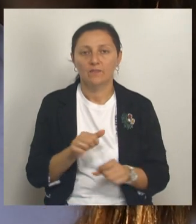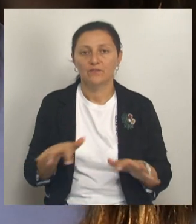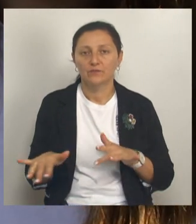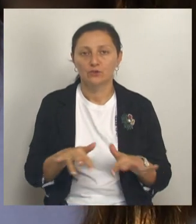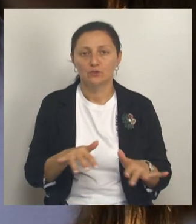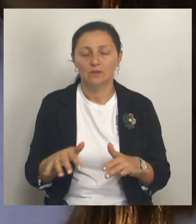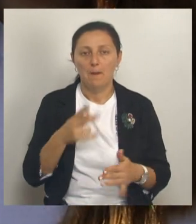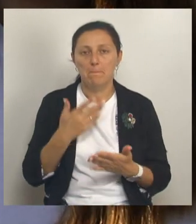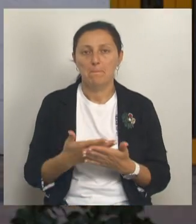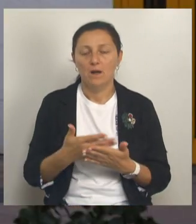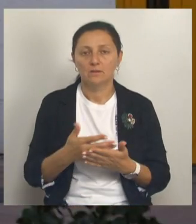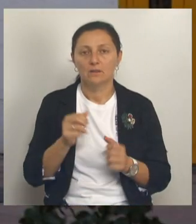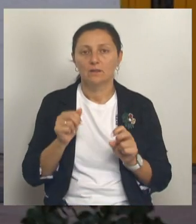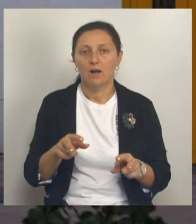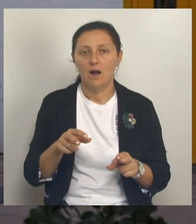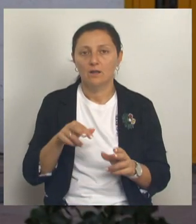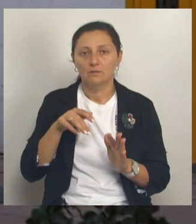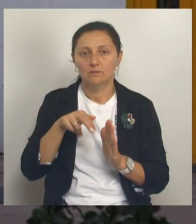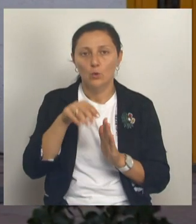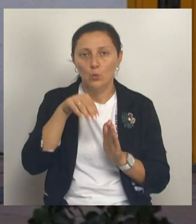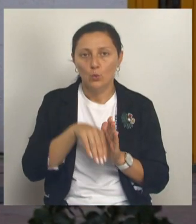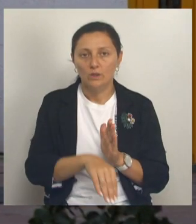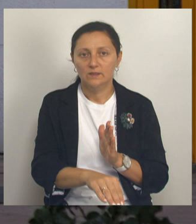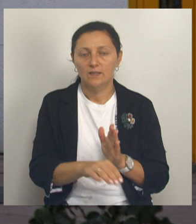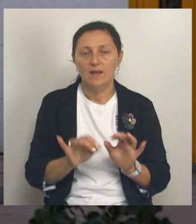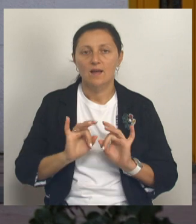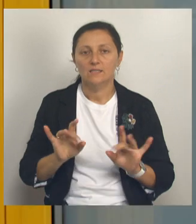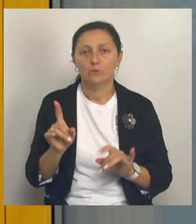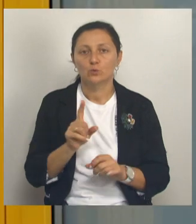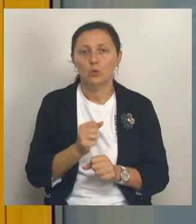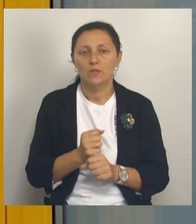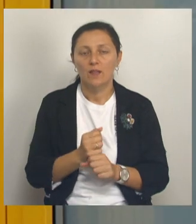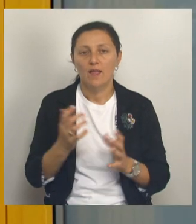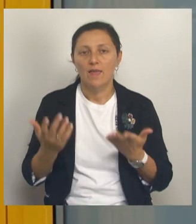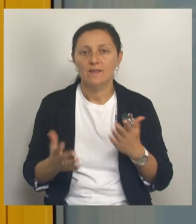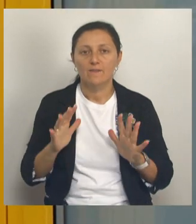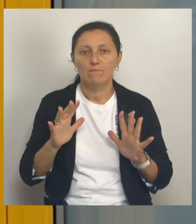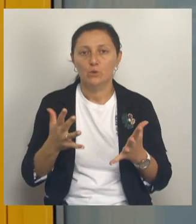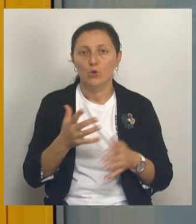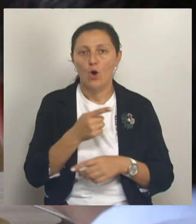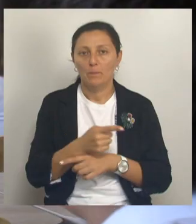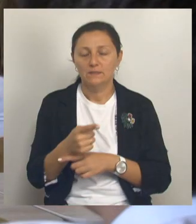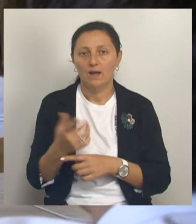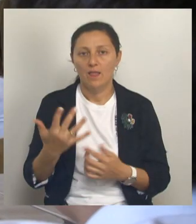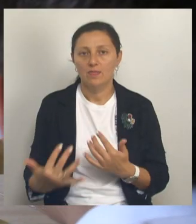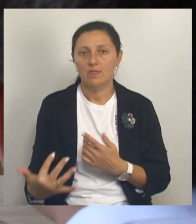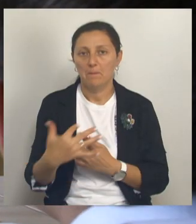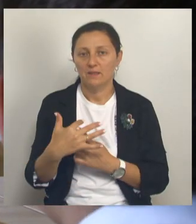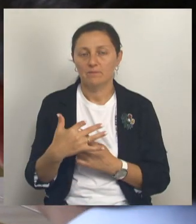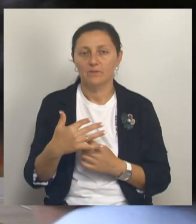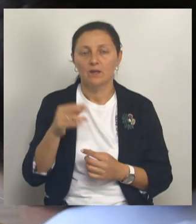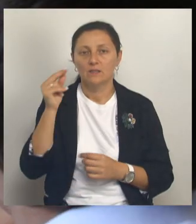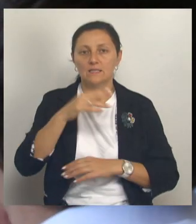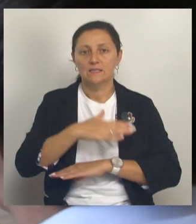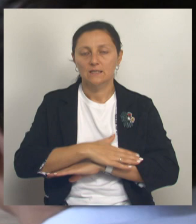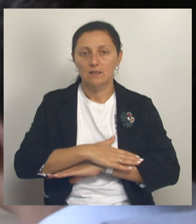То есть показывает, как проходить в укрытии и рассказывает, что делать. При обстреле, при нападении. Проводят занятия в